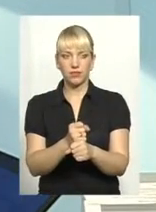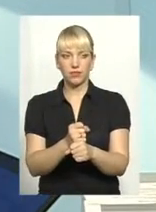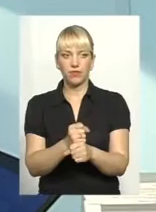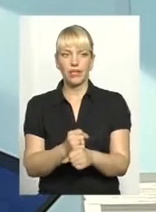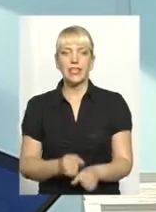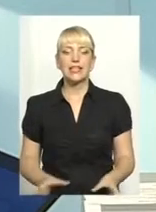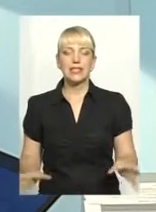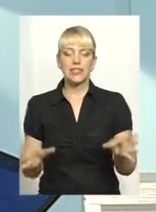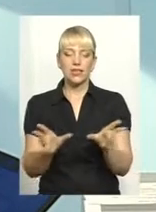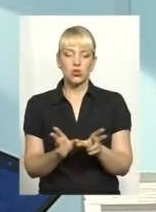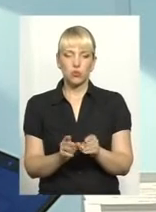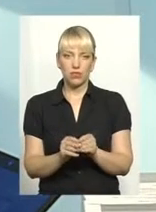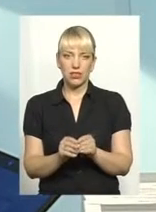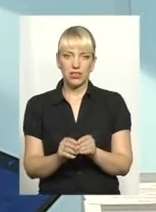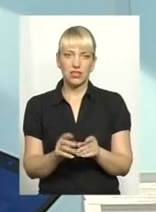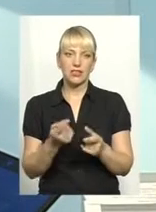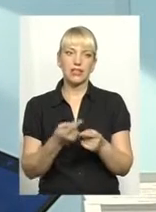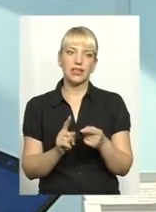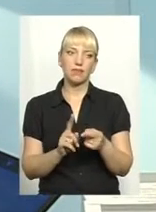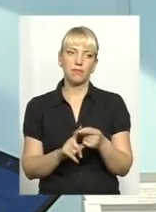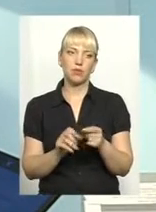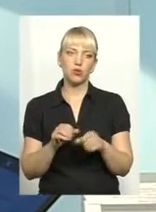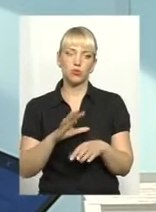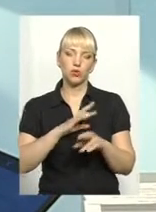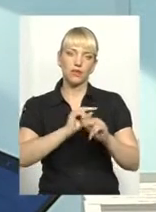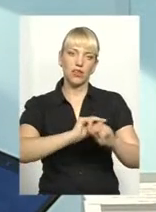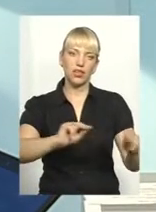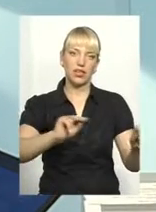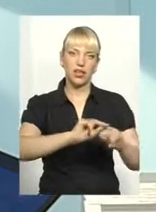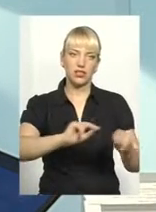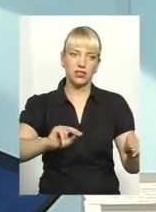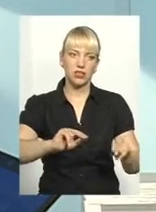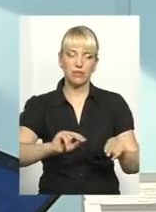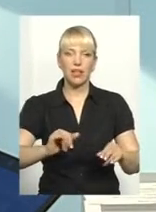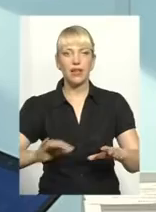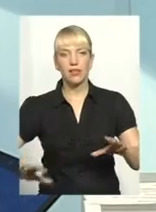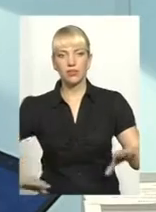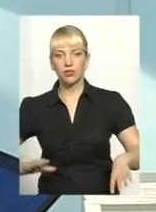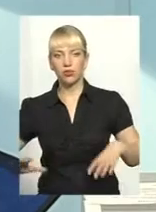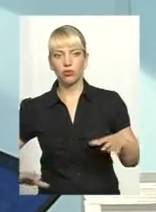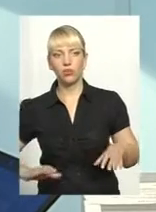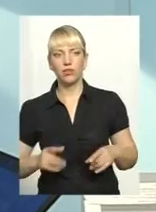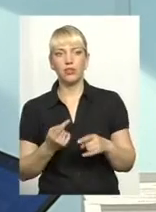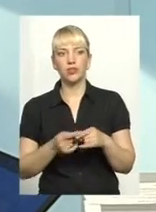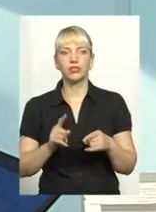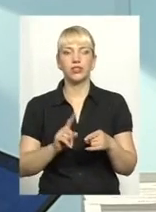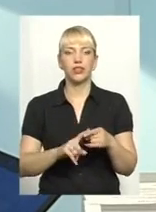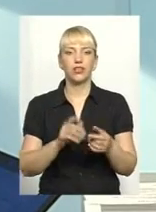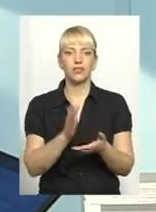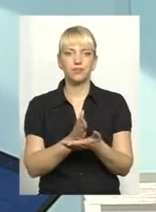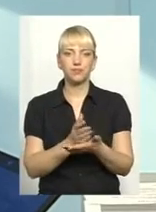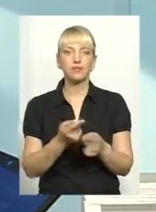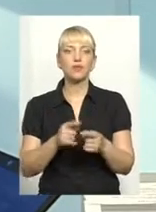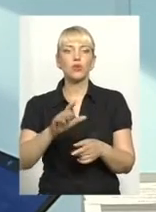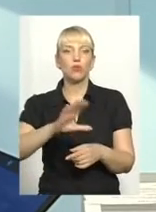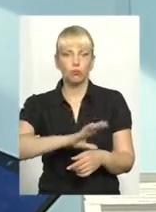сумісництвом, а саме це займатися викладацькою діяльністю, інструкторською. Це є, воно